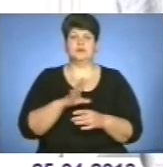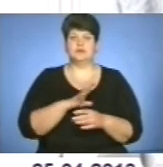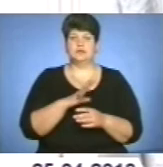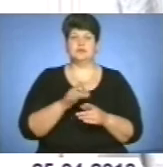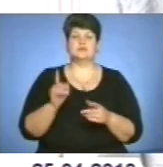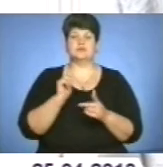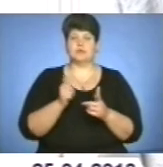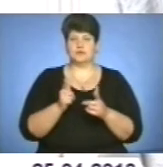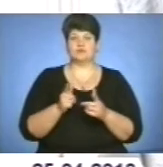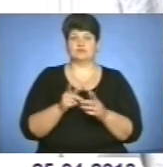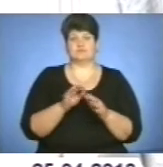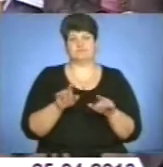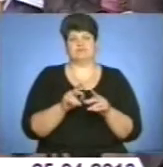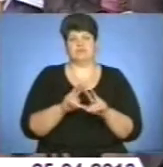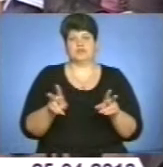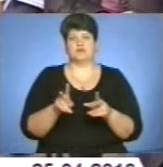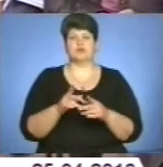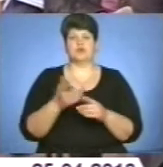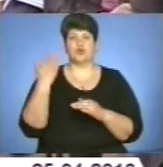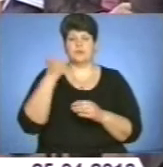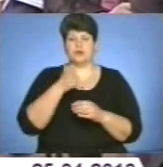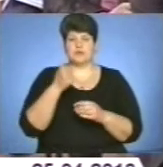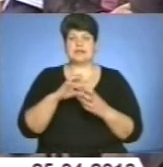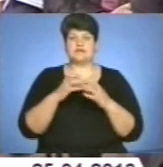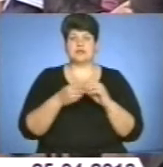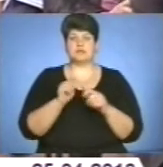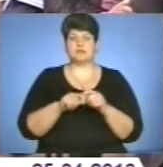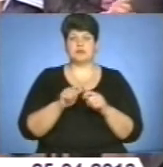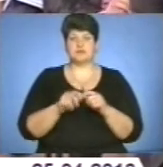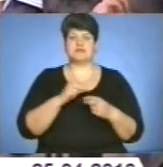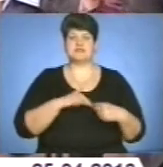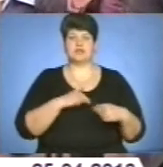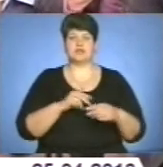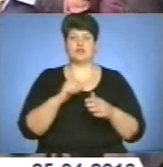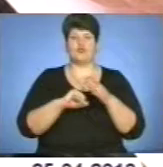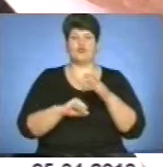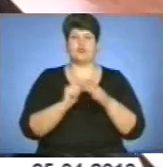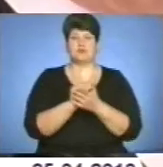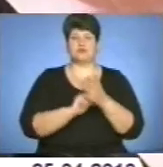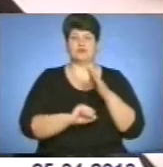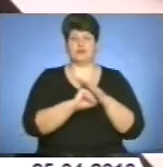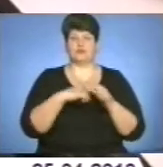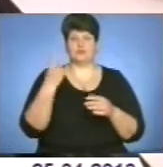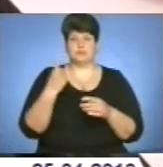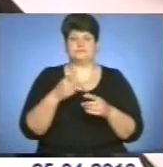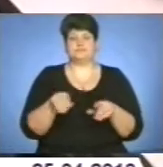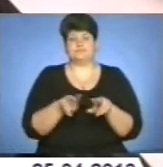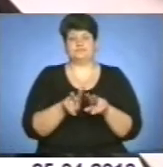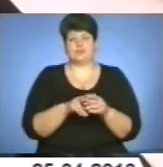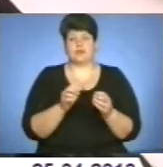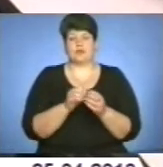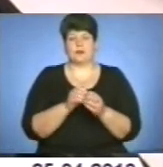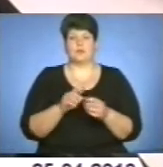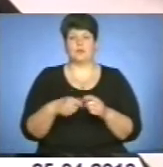відповідним періодом минулого року. За результатами перевірок, працівники фонду в області аналізують типові порушення. Пенсійні